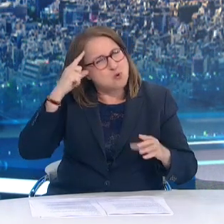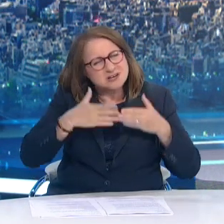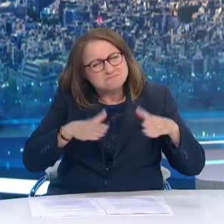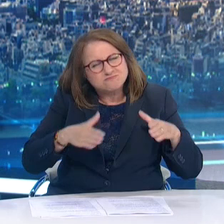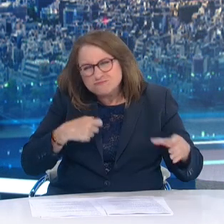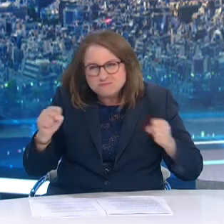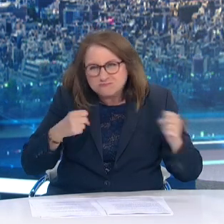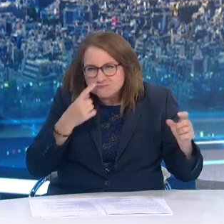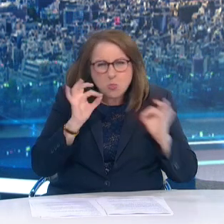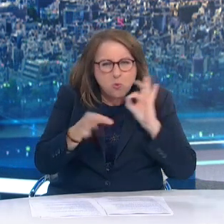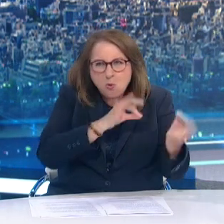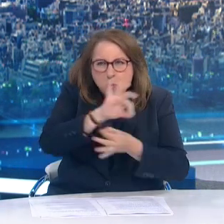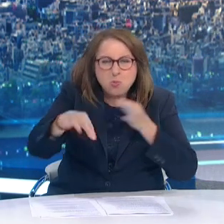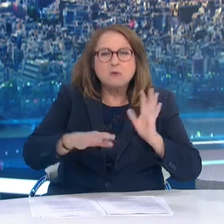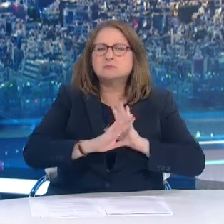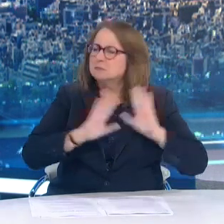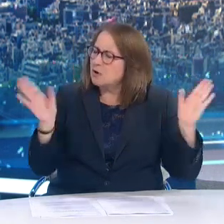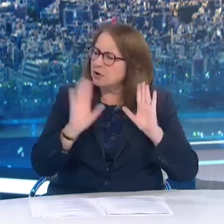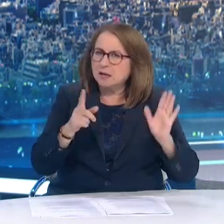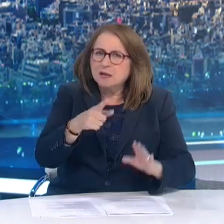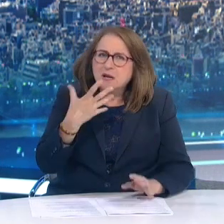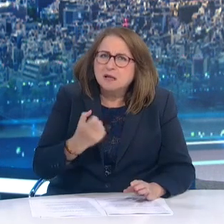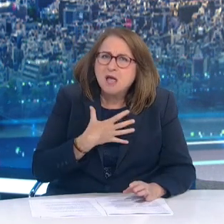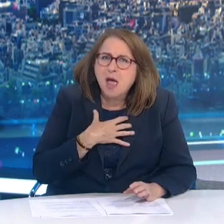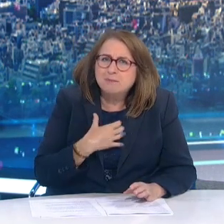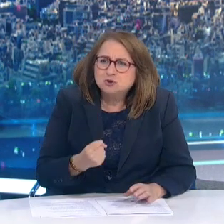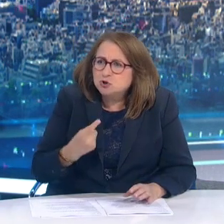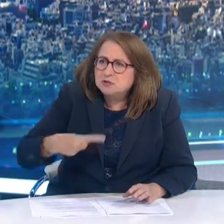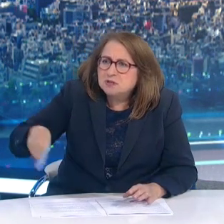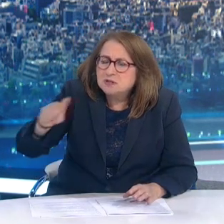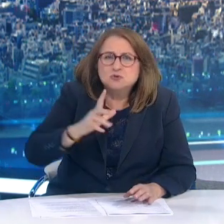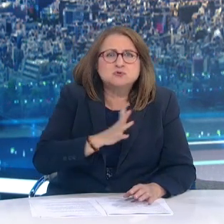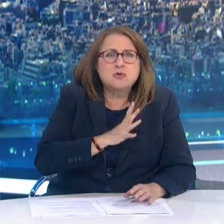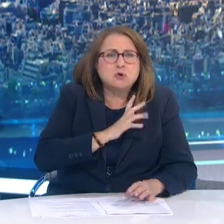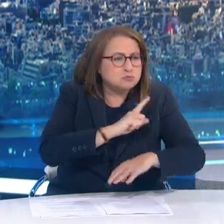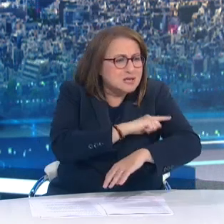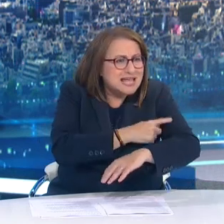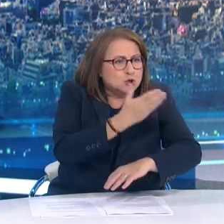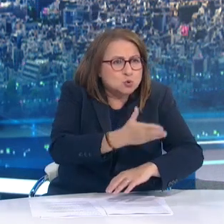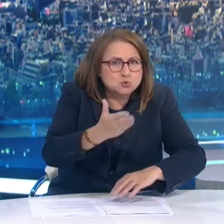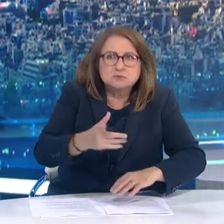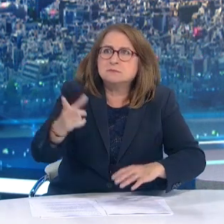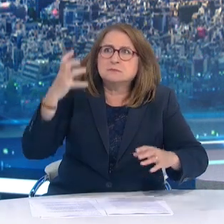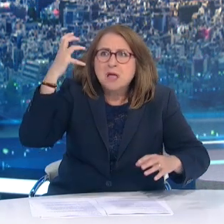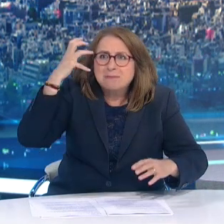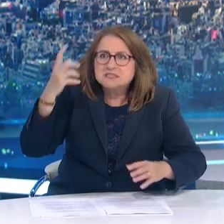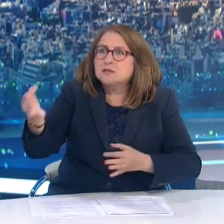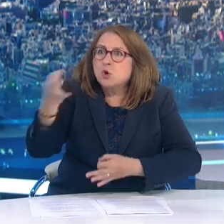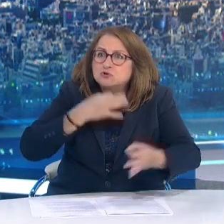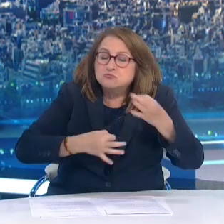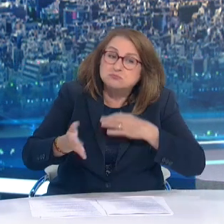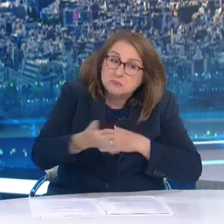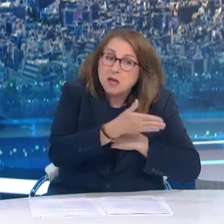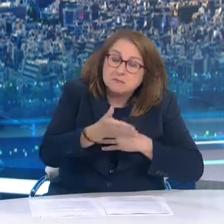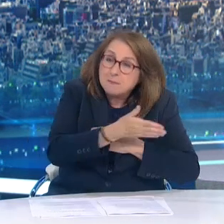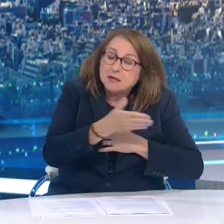κάθε μέρα βρισκόμαστε μαζί τους Νομίζω ότι είναι ξεκάθαρο Με αυτούς τους ανθρώπους θα πρέπει να συνοηθούμε Να συντονιστούμε Και